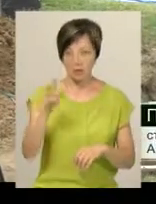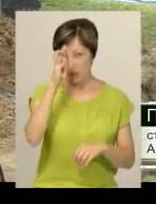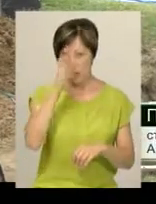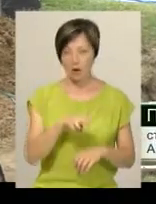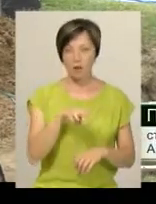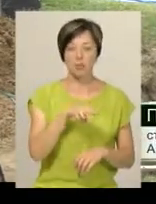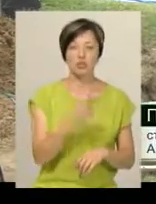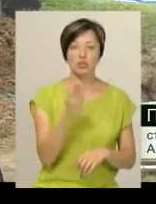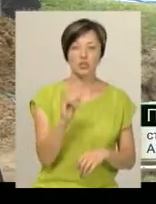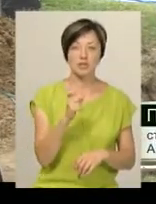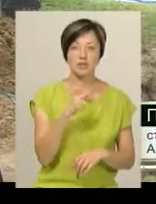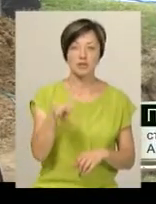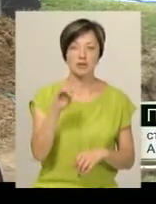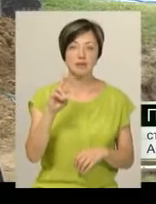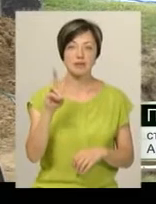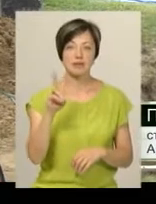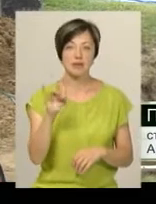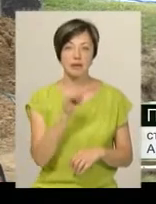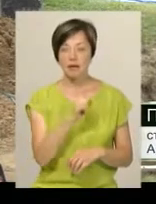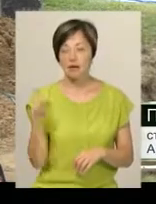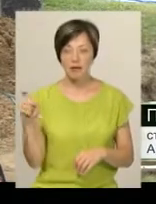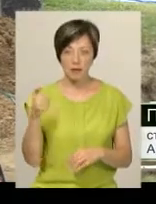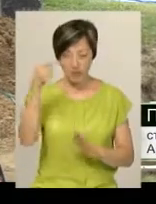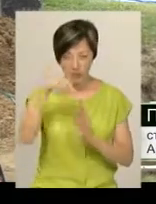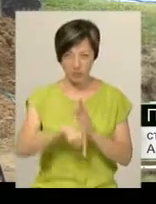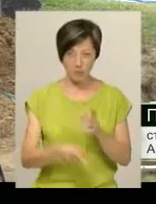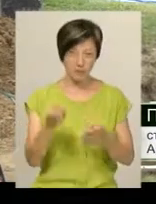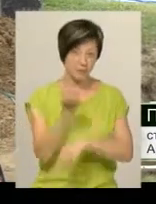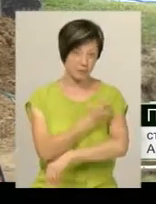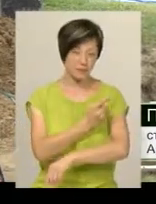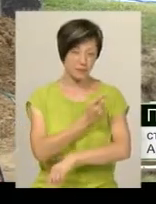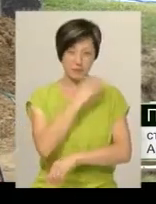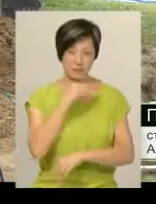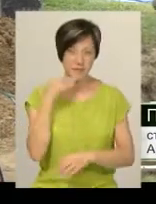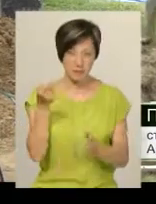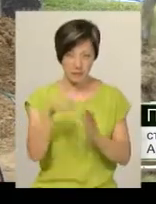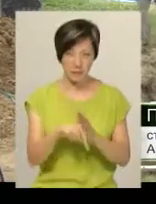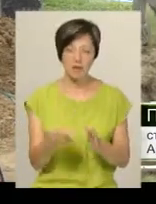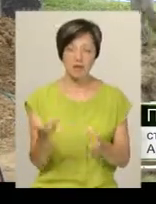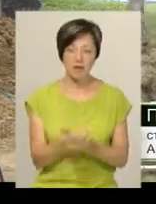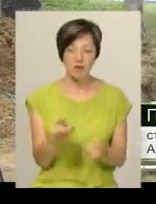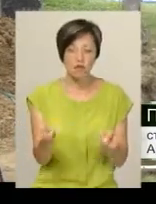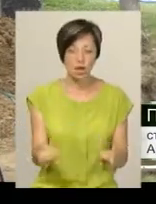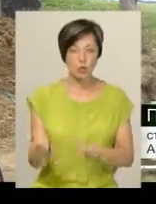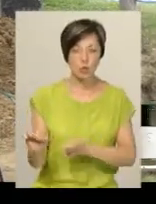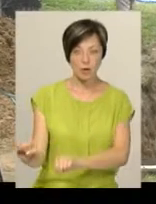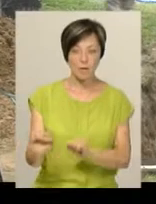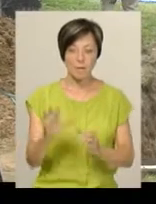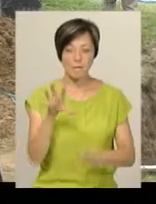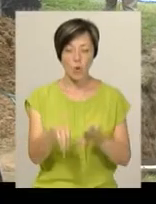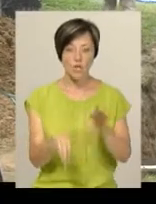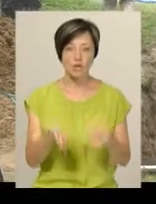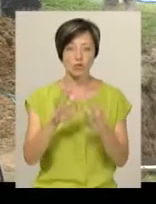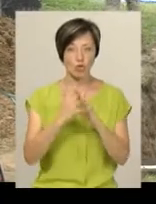кінця 18-го століття. На неймовірній глибині нам було знайдено залишки цього укріпленого поселення Чорного